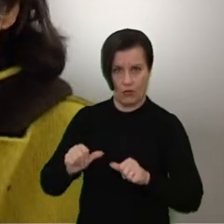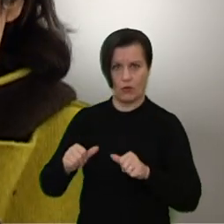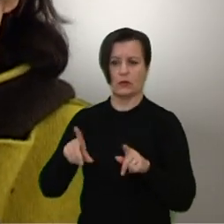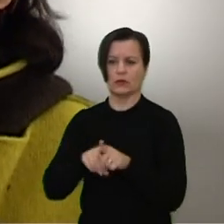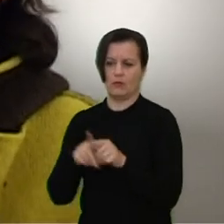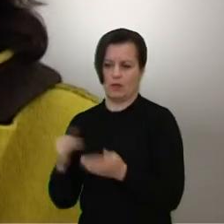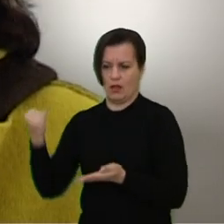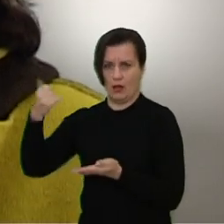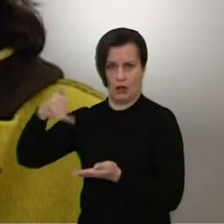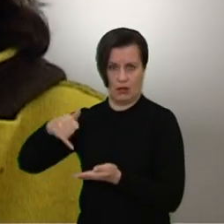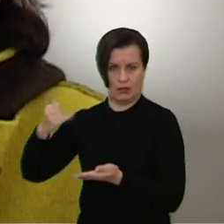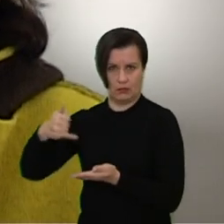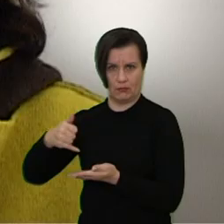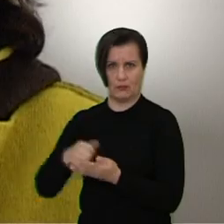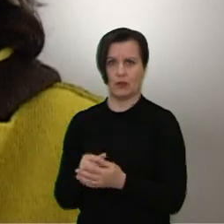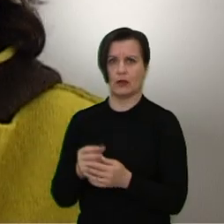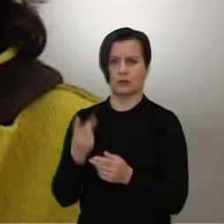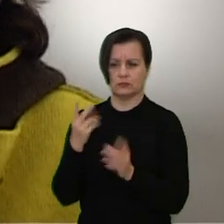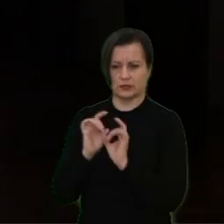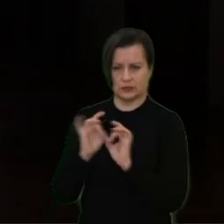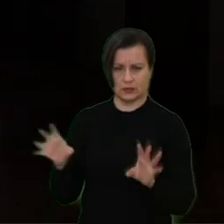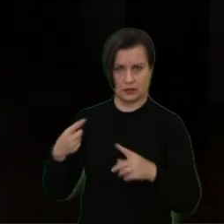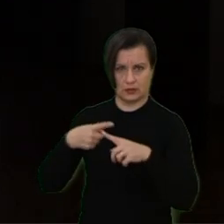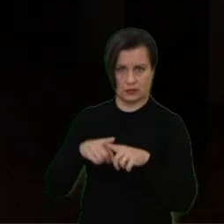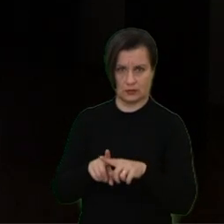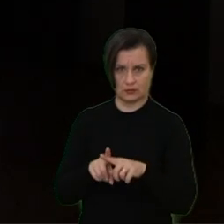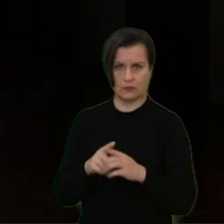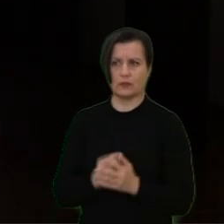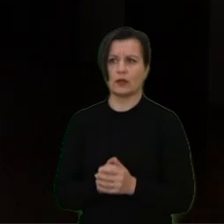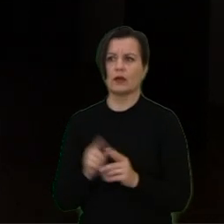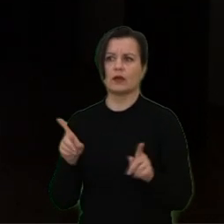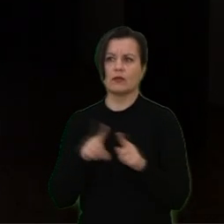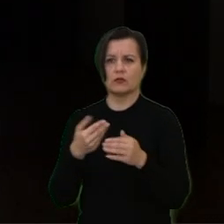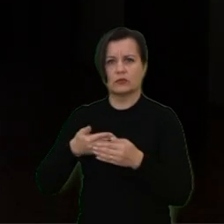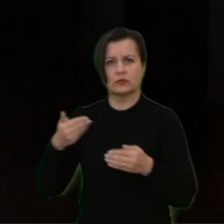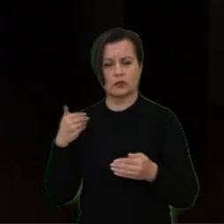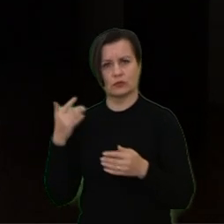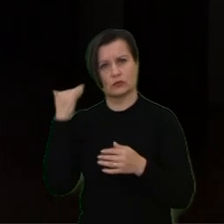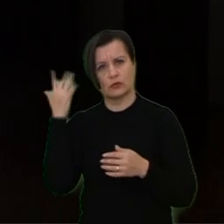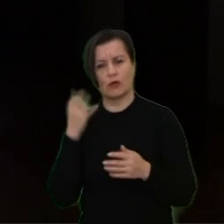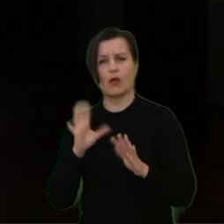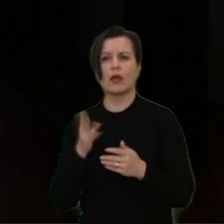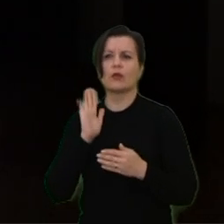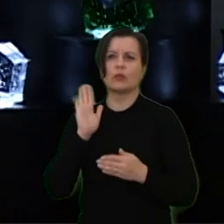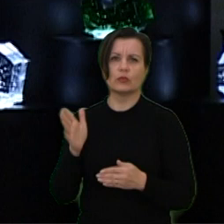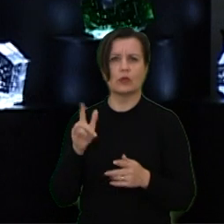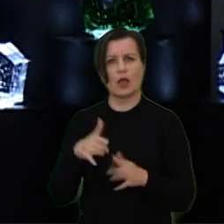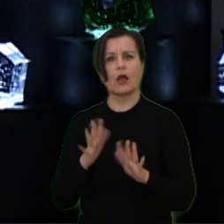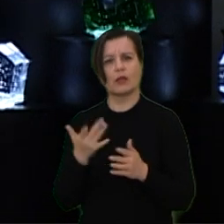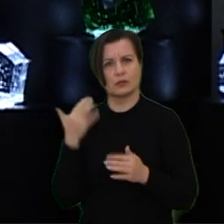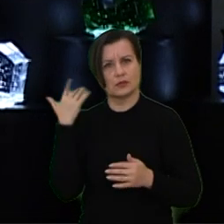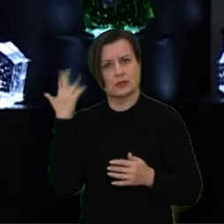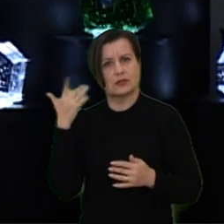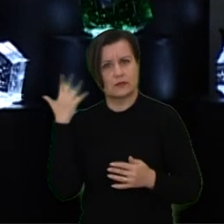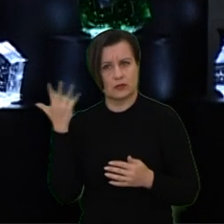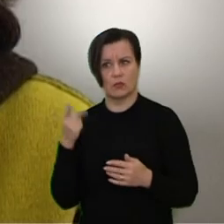Ir formavimą ir leimą, tai dvi skirtingos technologijos. Būna visai, iš tikrųjų, ir daug maš esi numatęs, kas turėtų būti ir